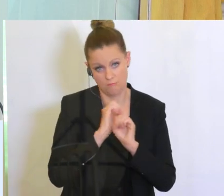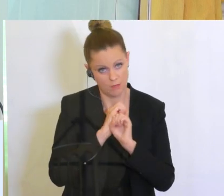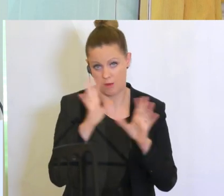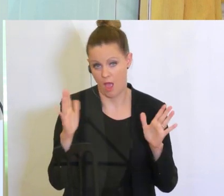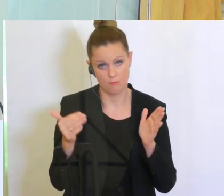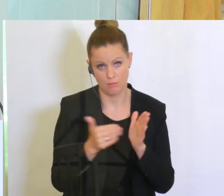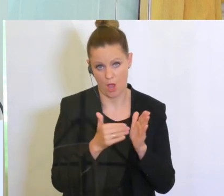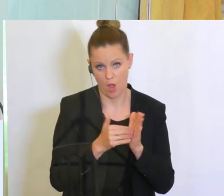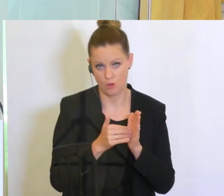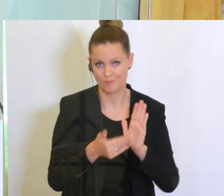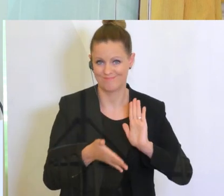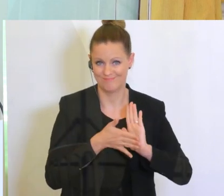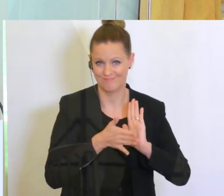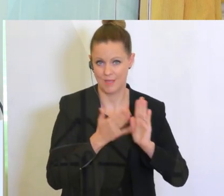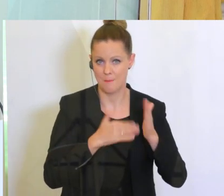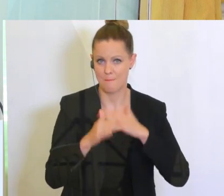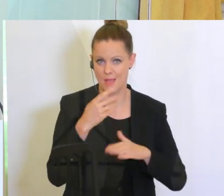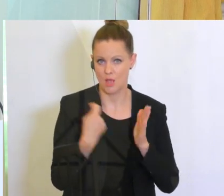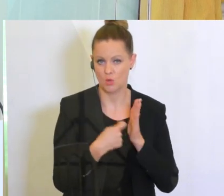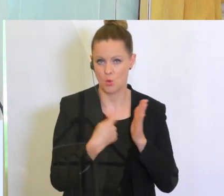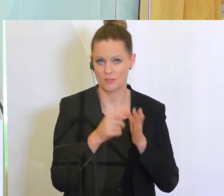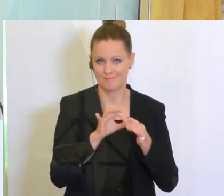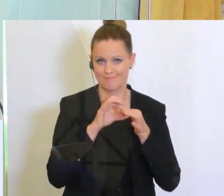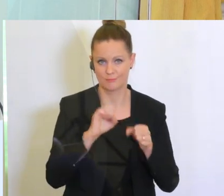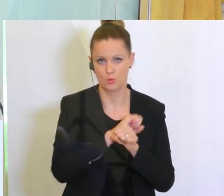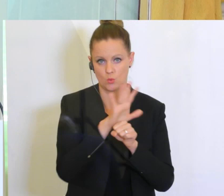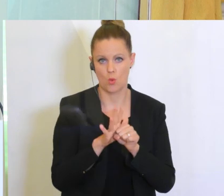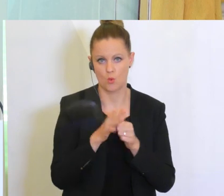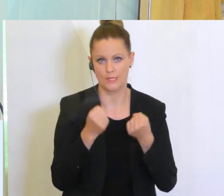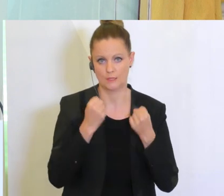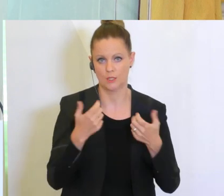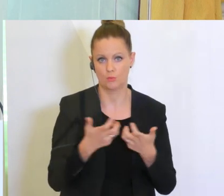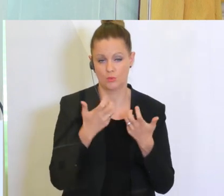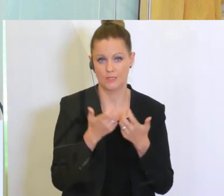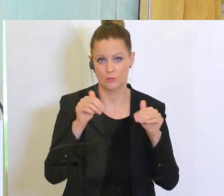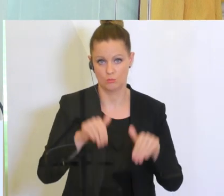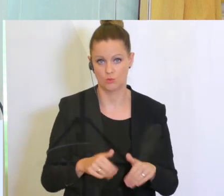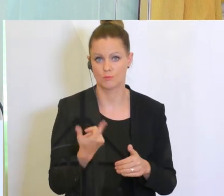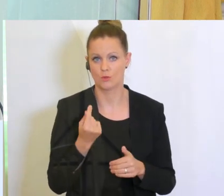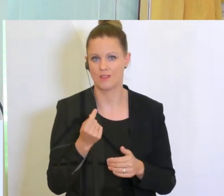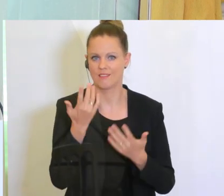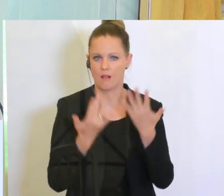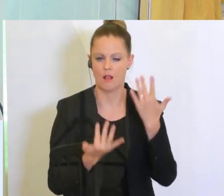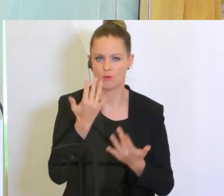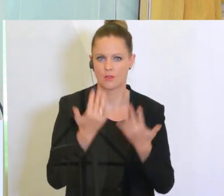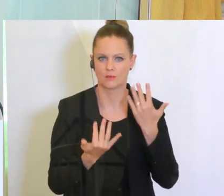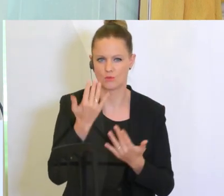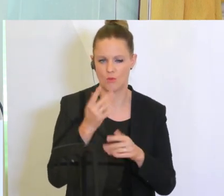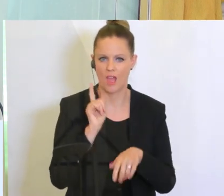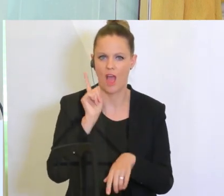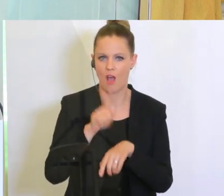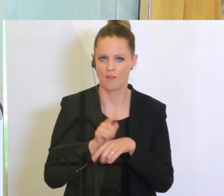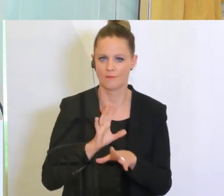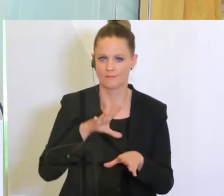nachweisbare Mehrkosten aufgrund des Corona sicheren Produzierens in unsere Kalkulation, in unsere Aufträge